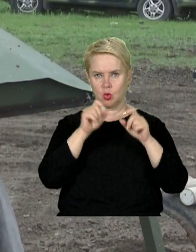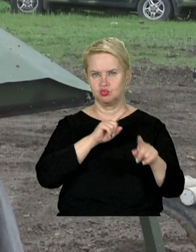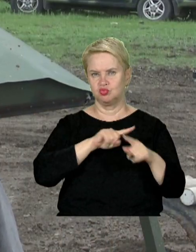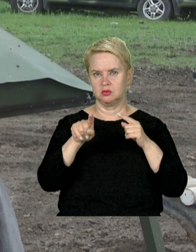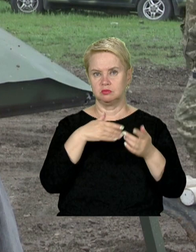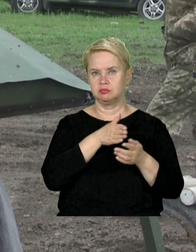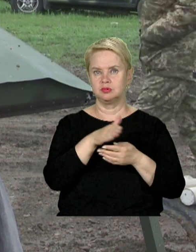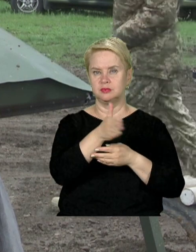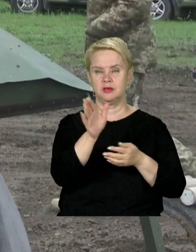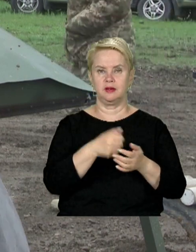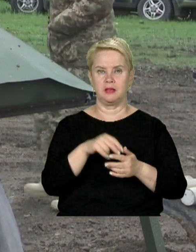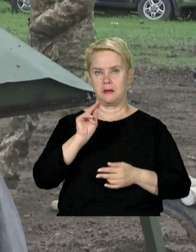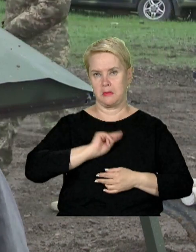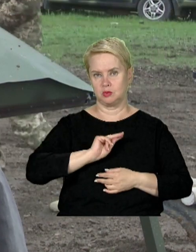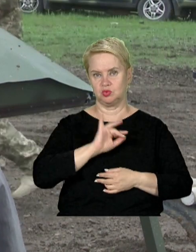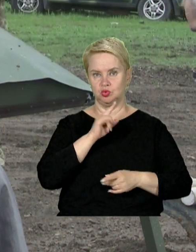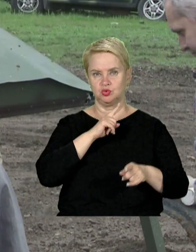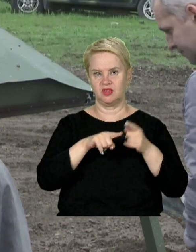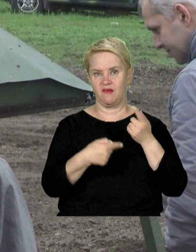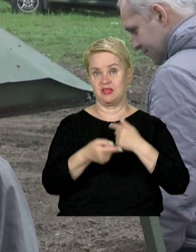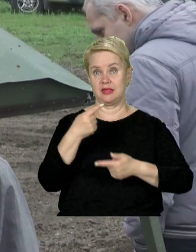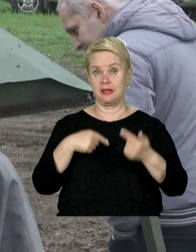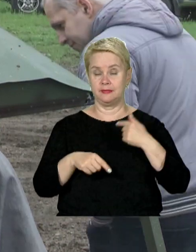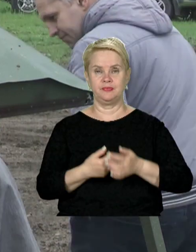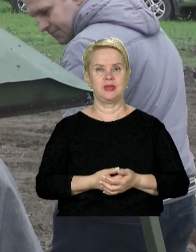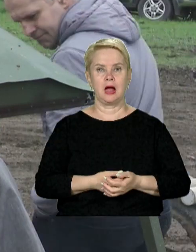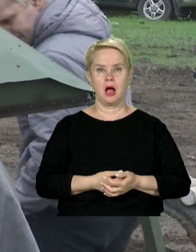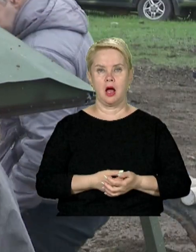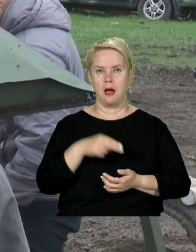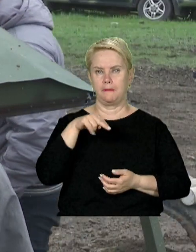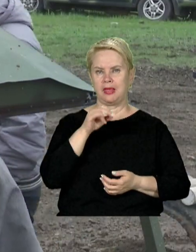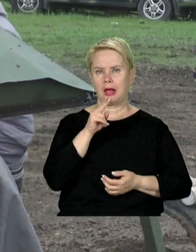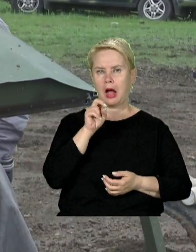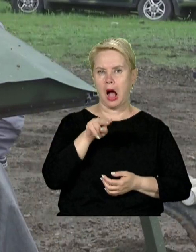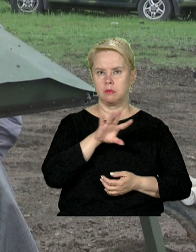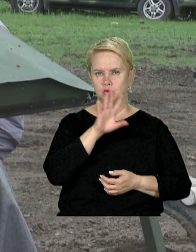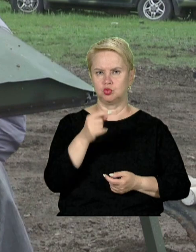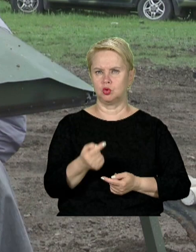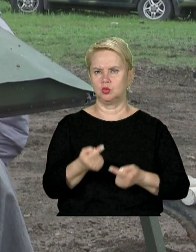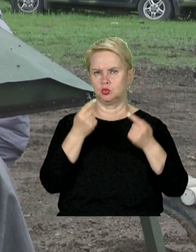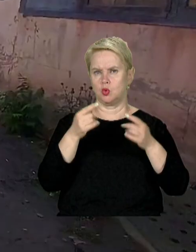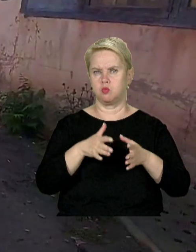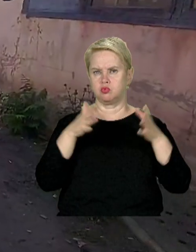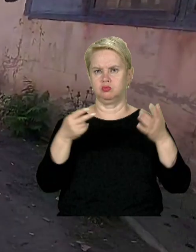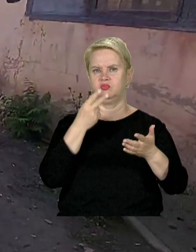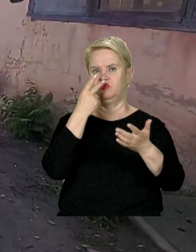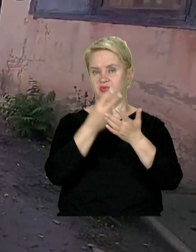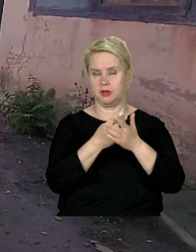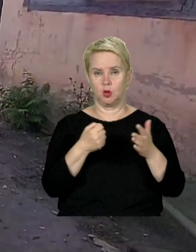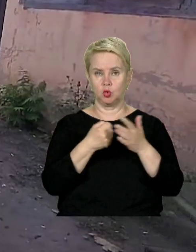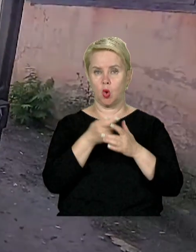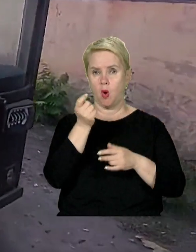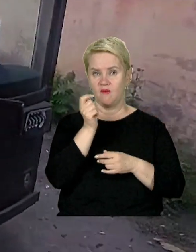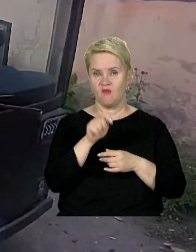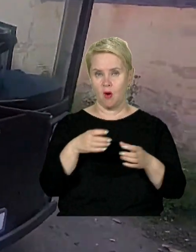швидко прийти, пропрацювати і швидко відійти. А пікапи і все інше, вони дуже здорові, їх дуже видно. До війни